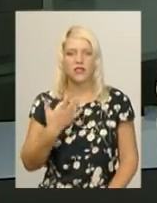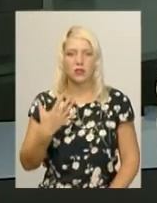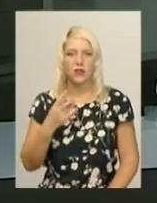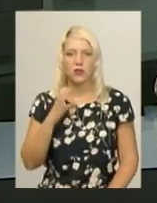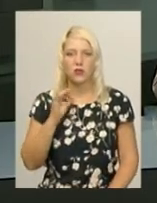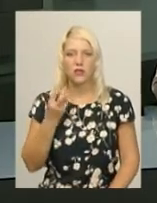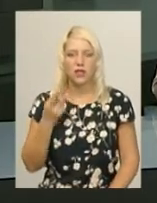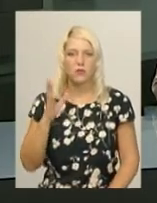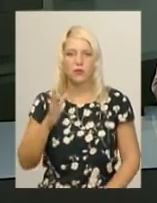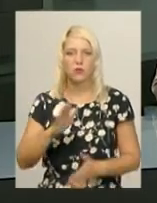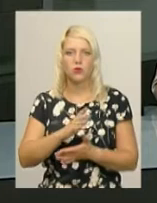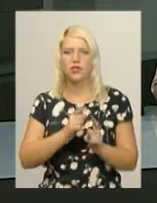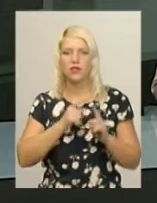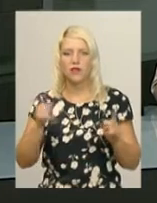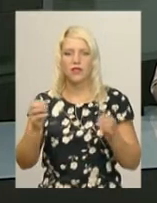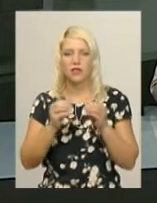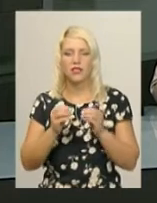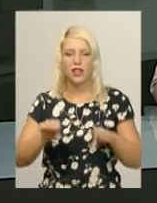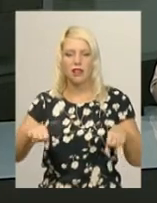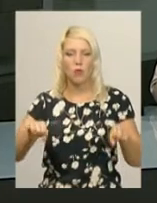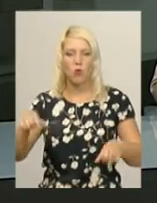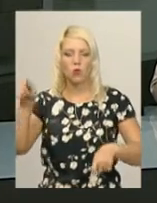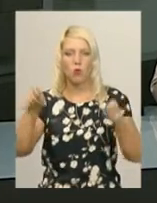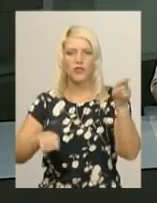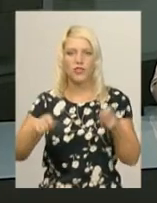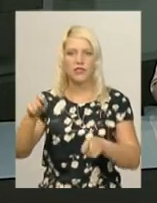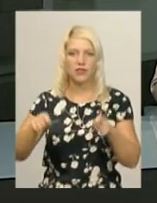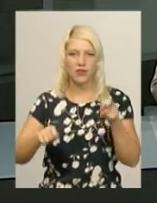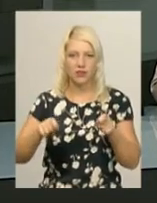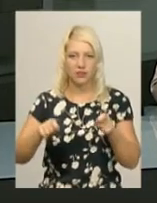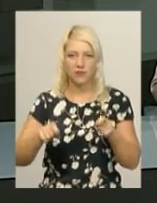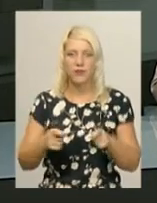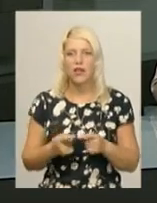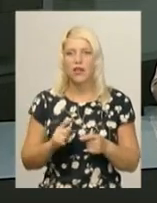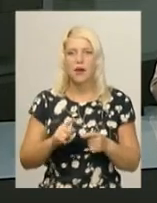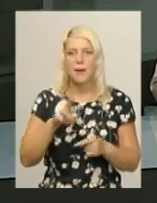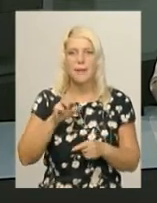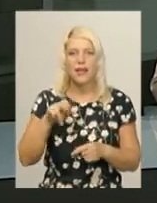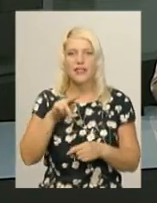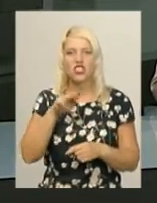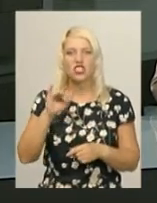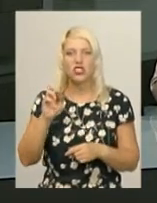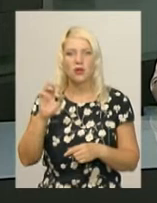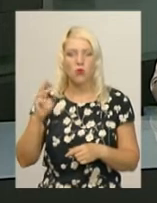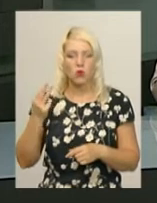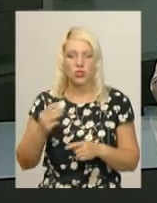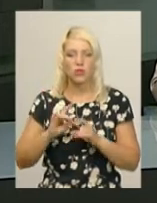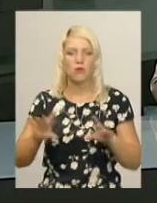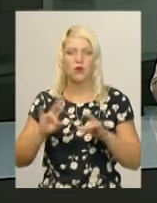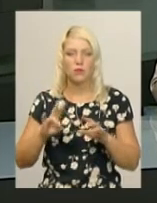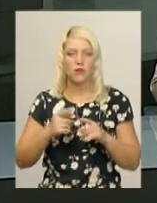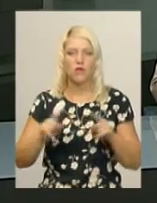серпня, триватиме 10-й мотофестиваль «Вервольф» лицарів 21-го століття в Меджибужі. Розповів організатор